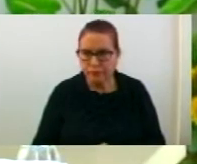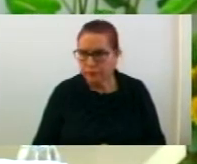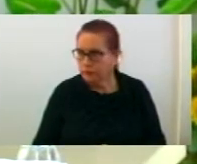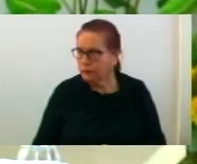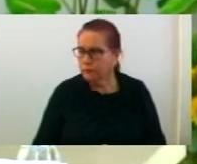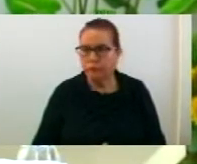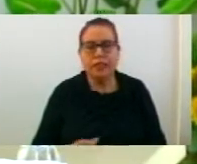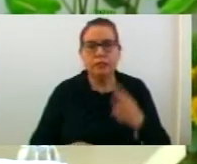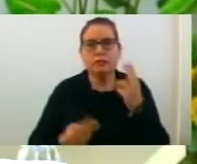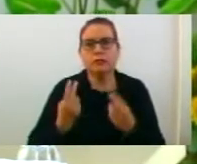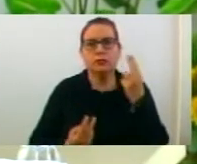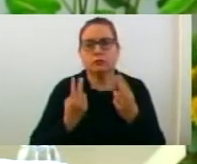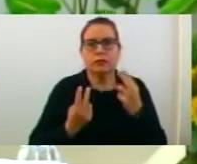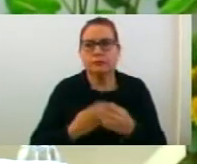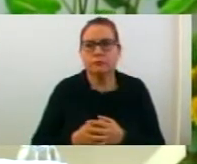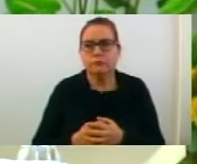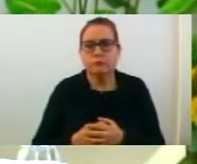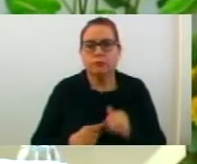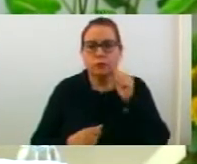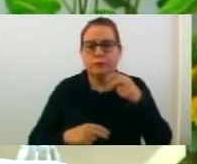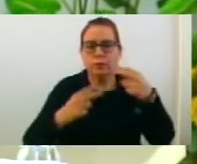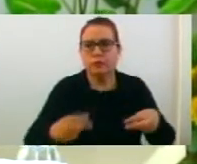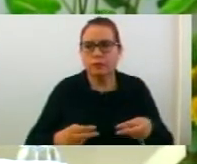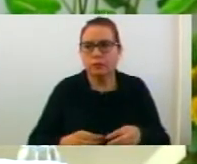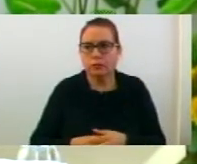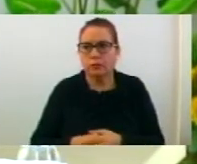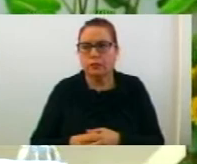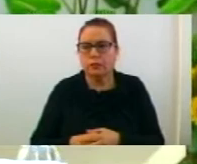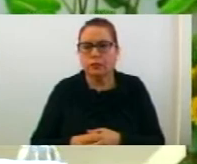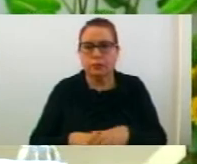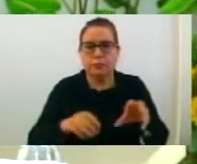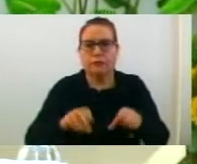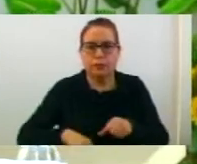Дали некој барът збор по предължениот днева ред и усвејанот допълновани?